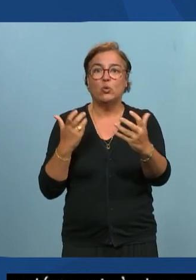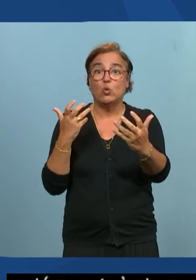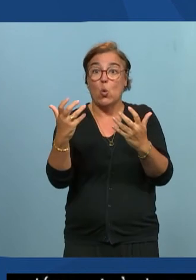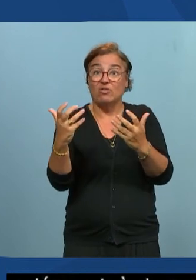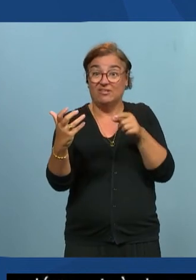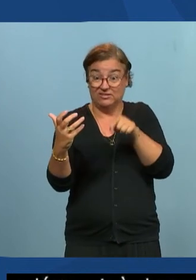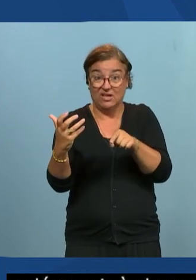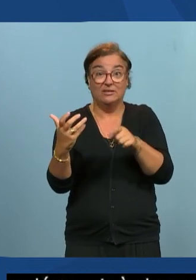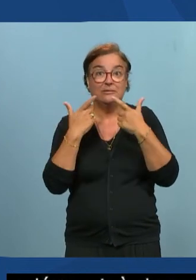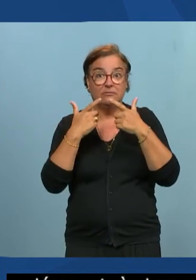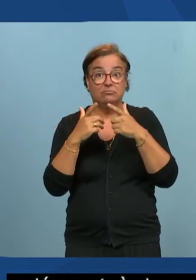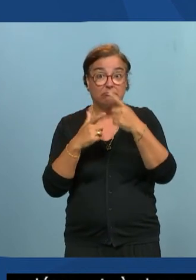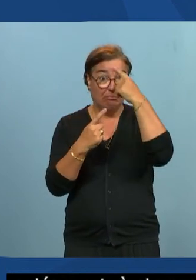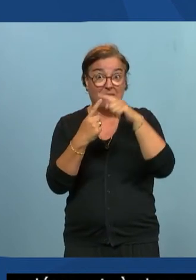numérique